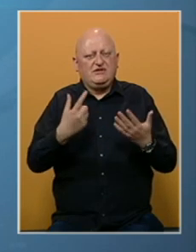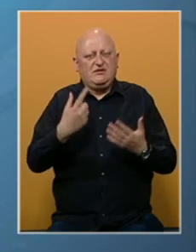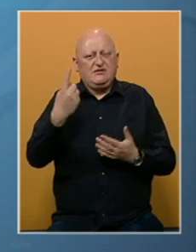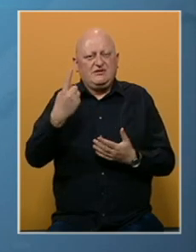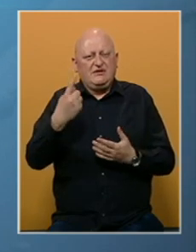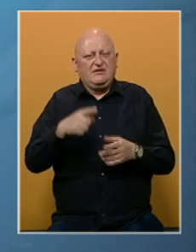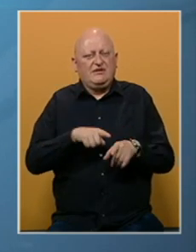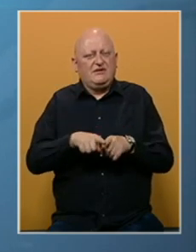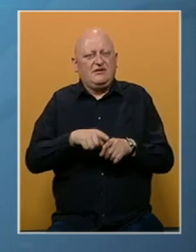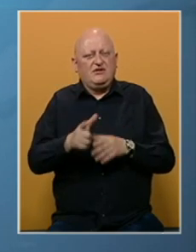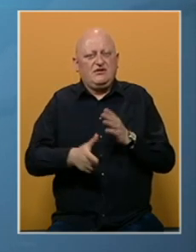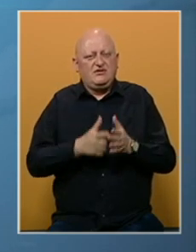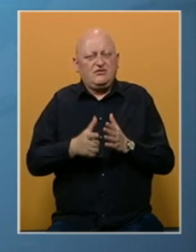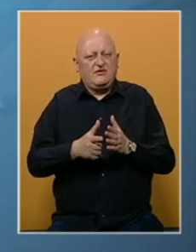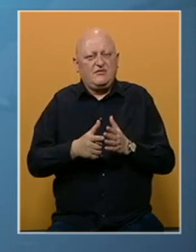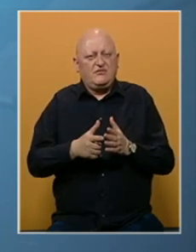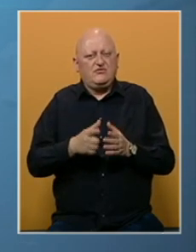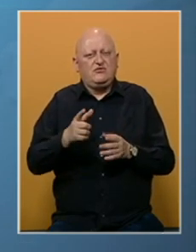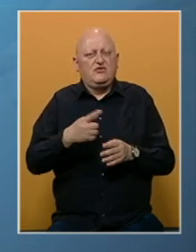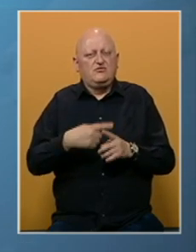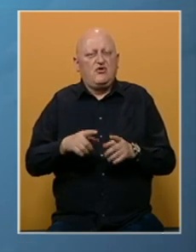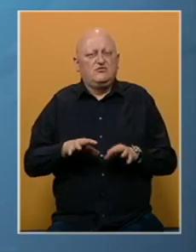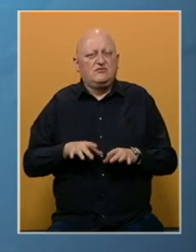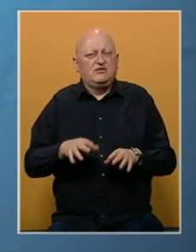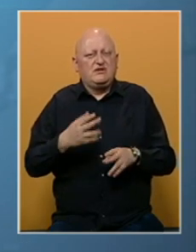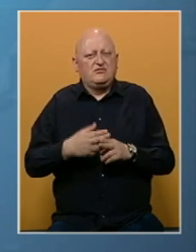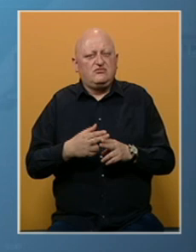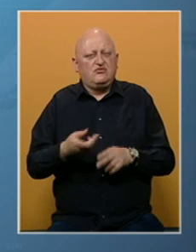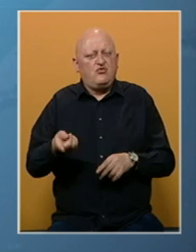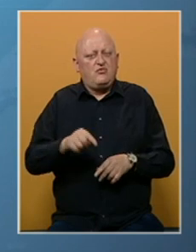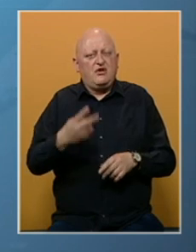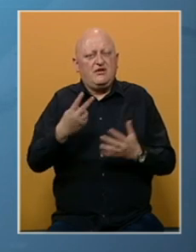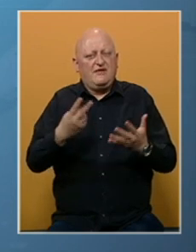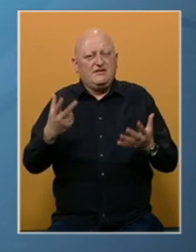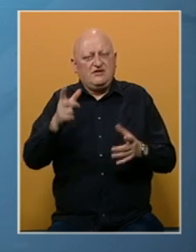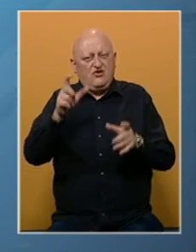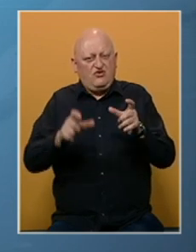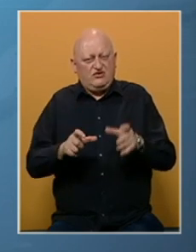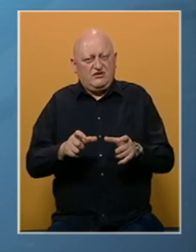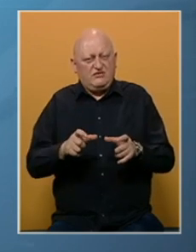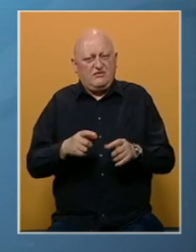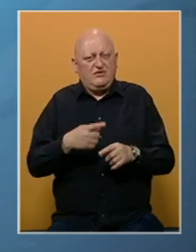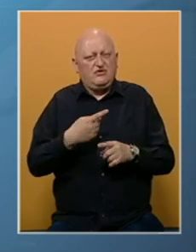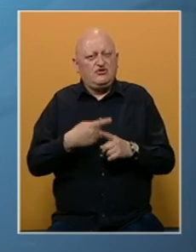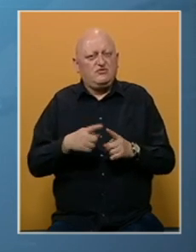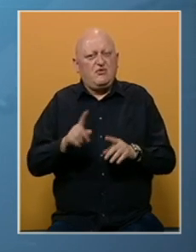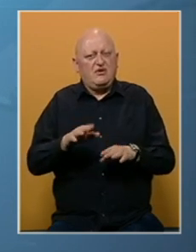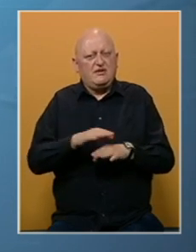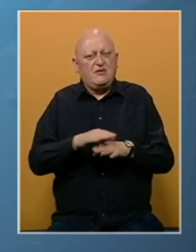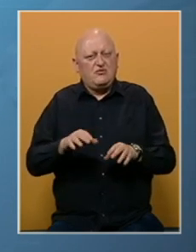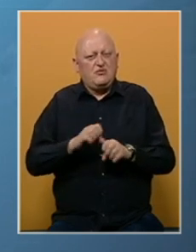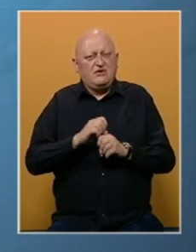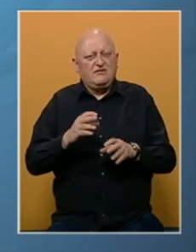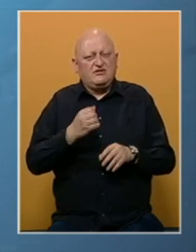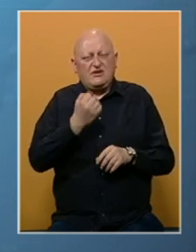371. U istom periodu od posljedica zaraze koronavirusom umrlo je 28 osoba. Zbog